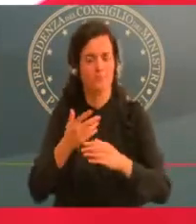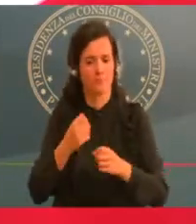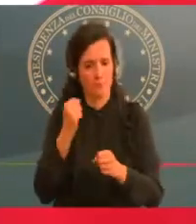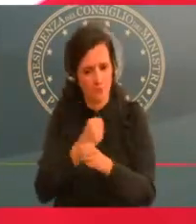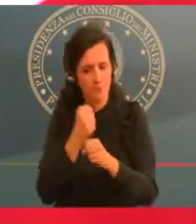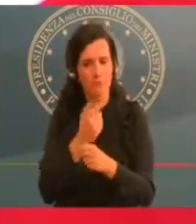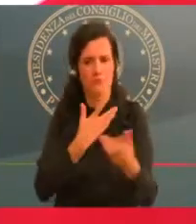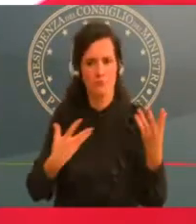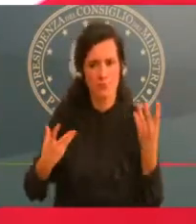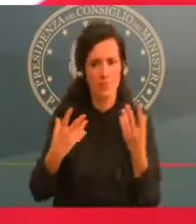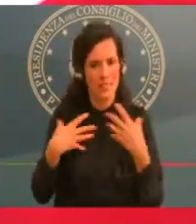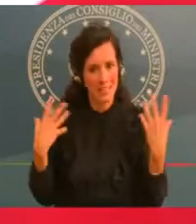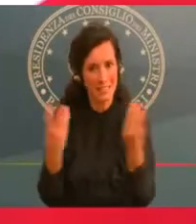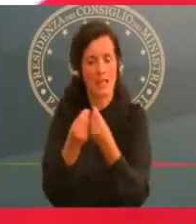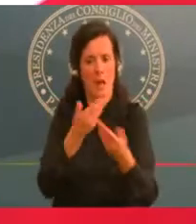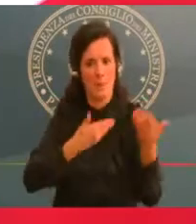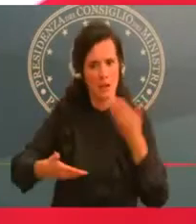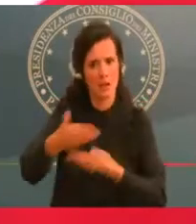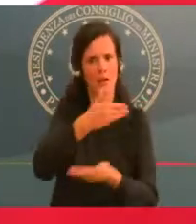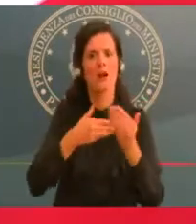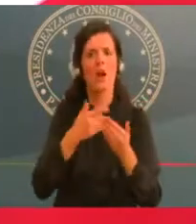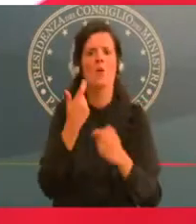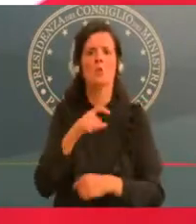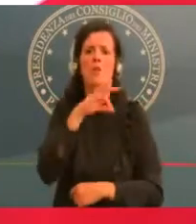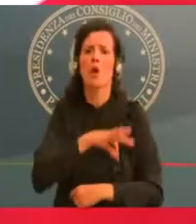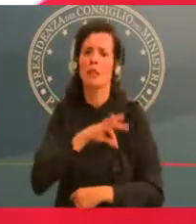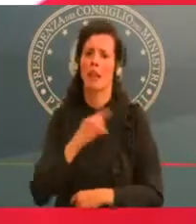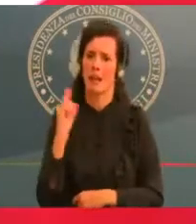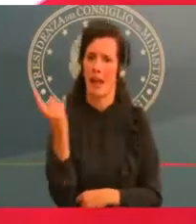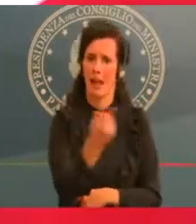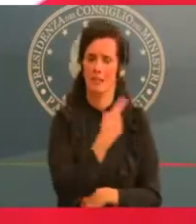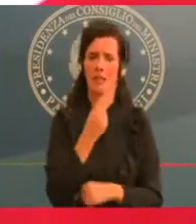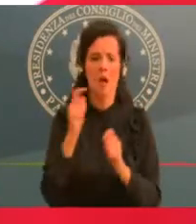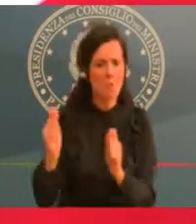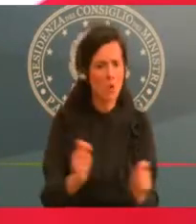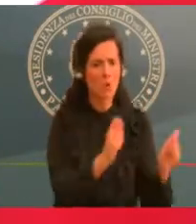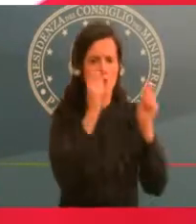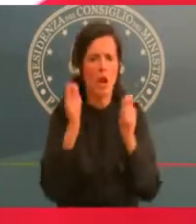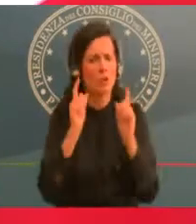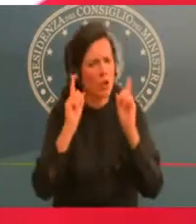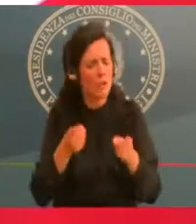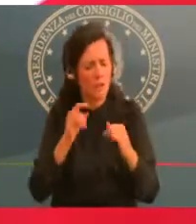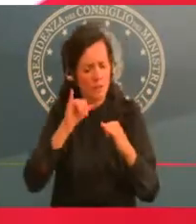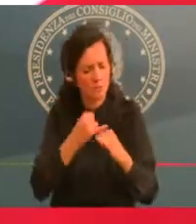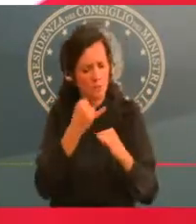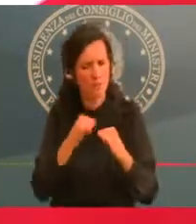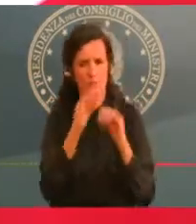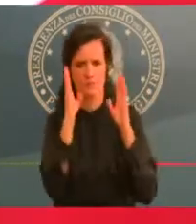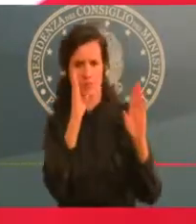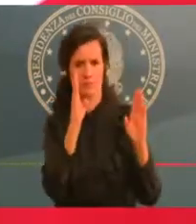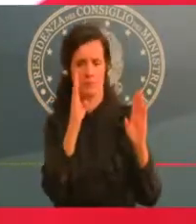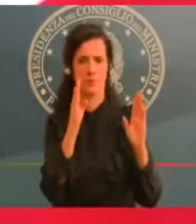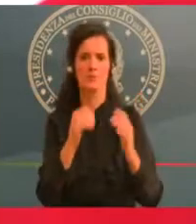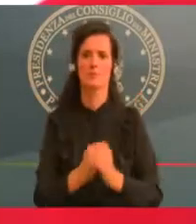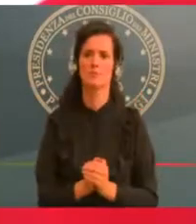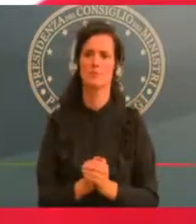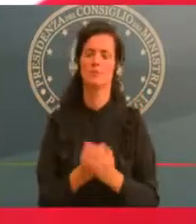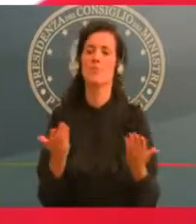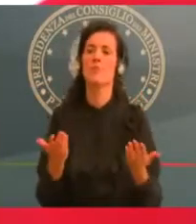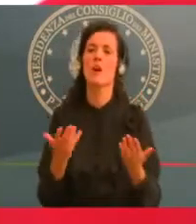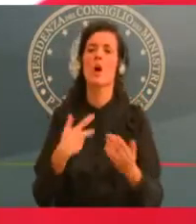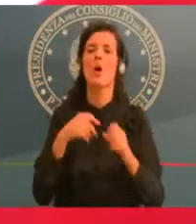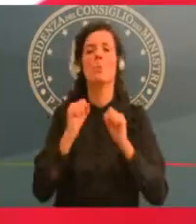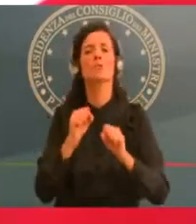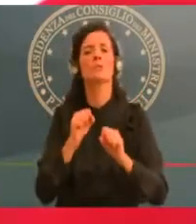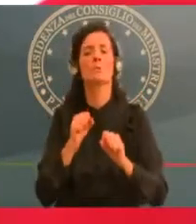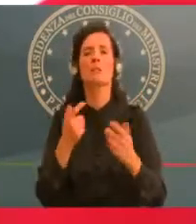non c'è la possibilità di dire vedete ieri stavo meglio oggi sto peggio e allora cambia qualcosa nella valutazione